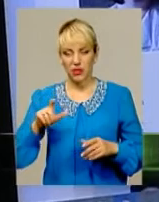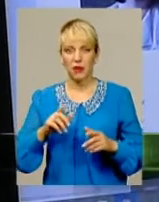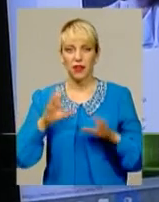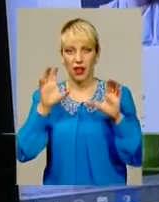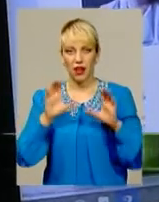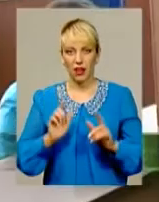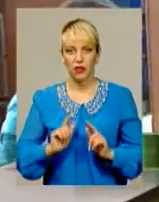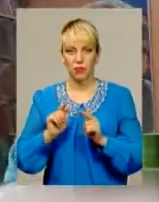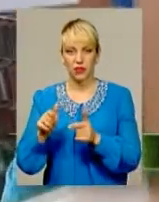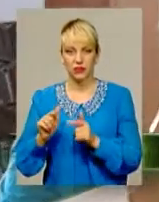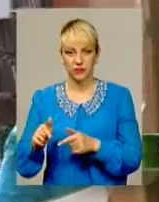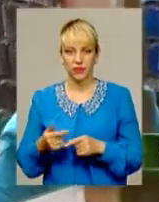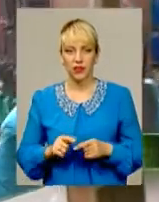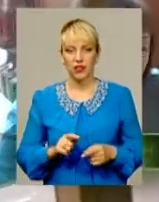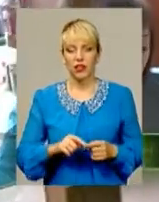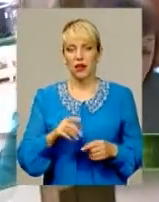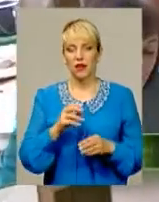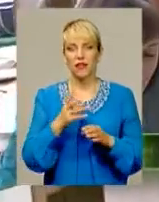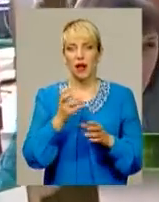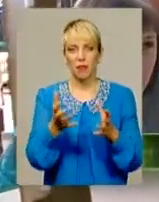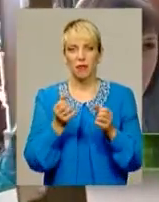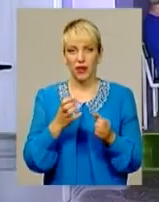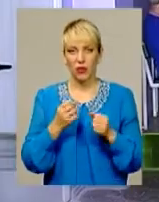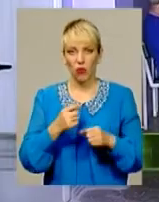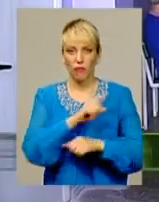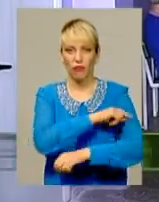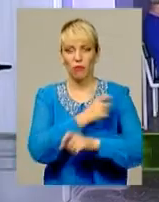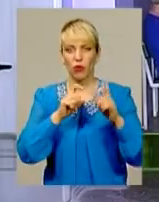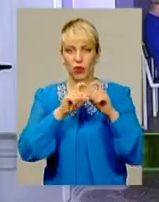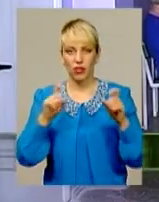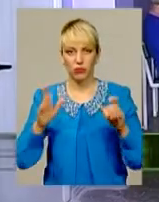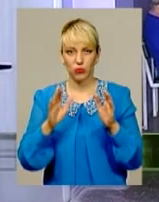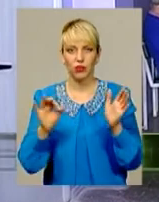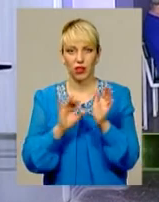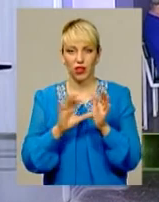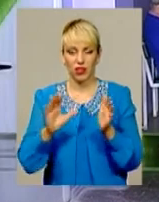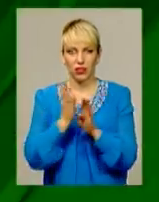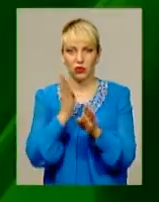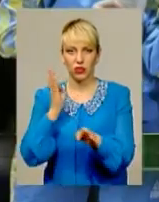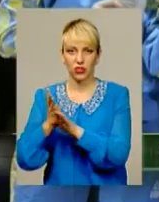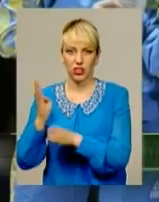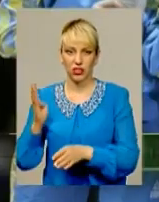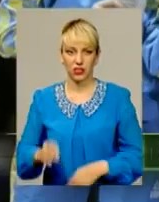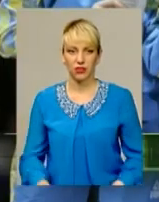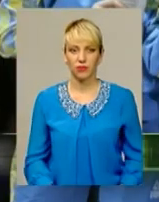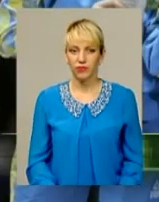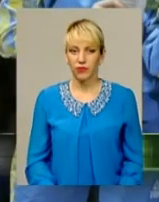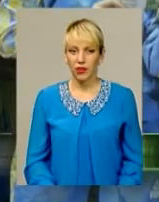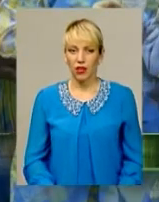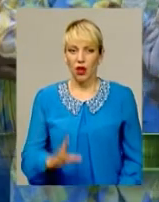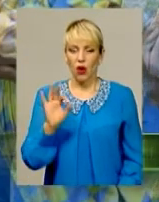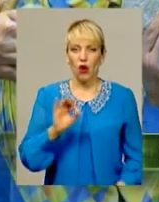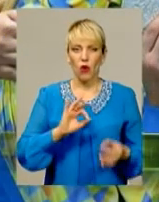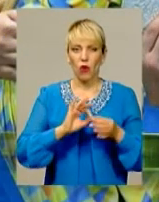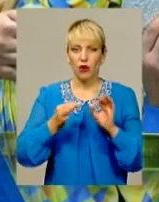поліклініки без черги. В обласному центрі продовжують впроваджувати електронну систему реєстрації пацієнтів. Олімпійські досягнення